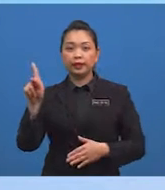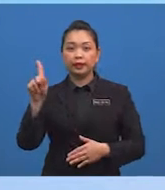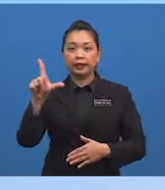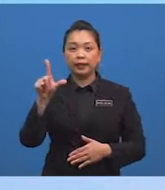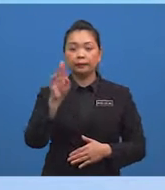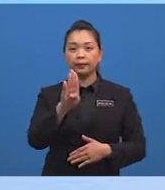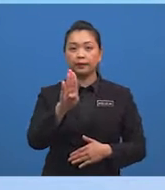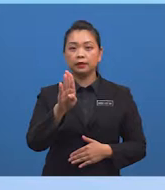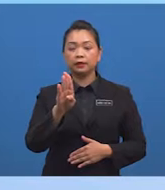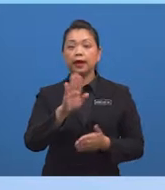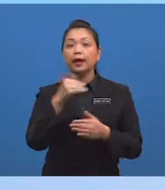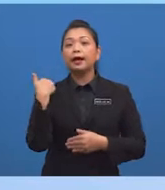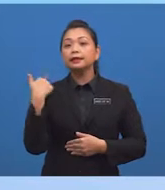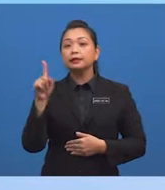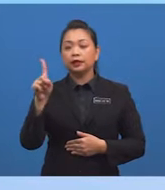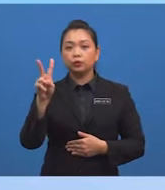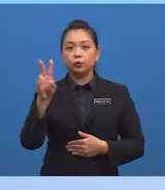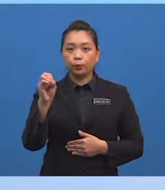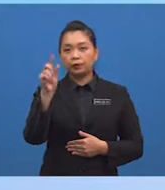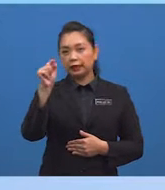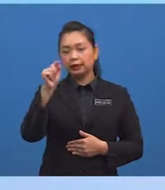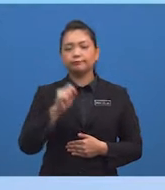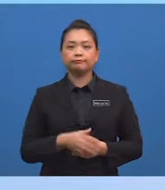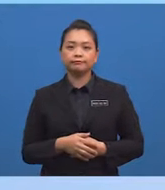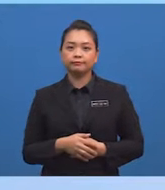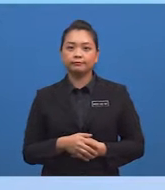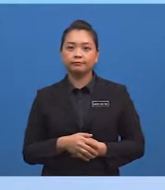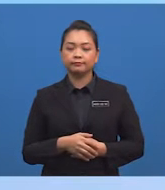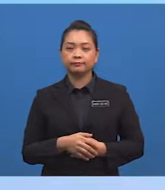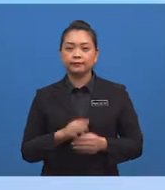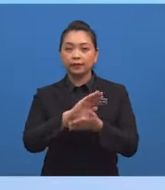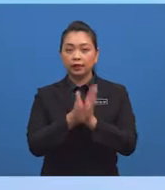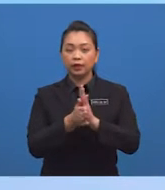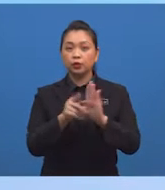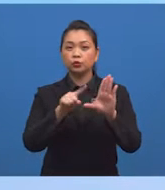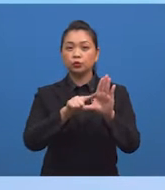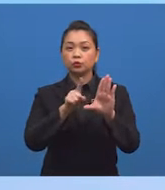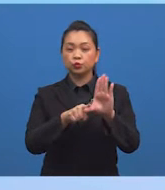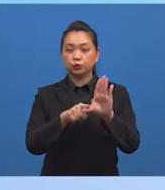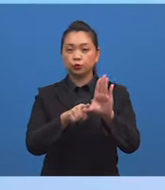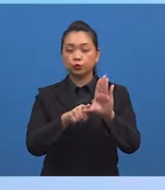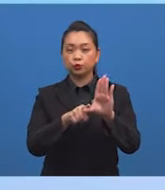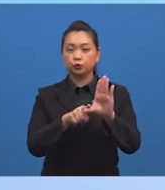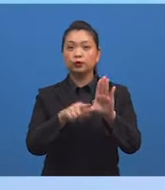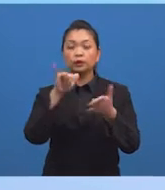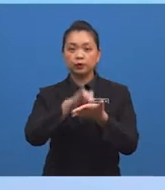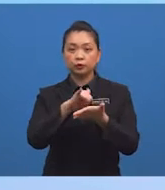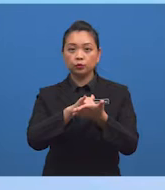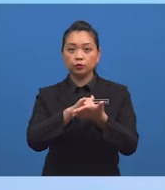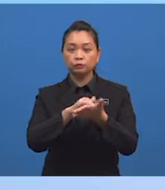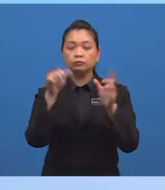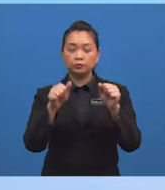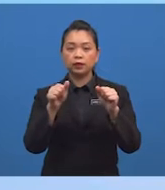ialah 120 darjah juga Sudut bertentangan 120 darjah itu